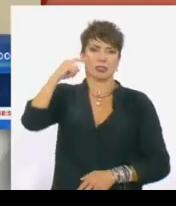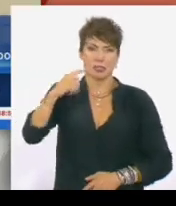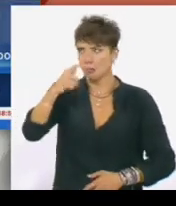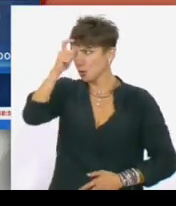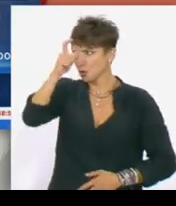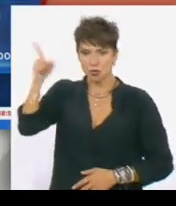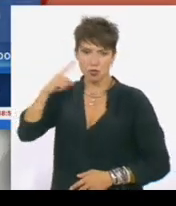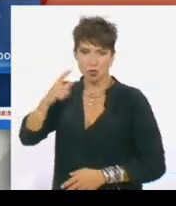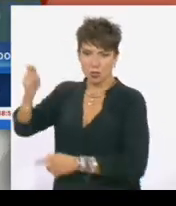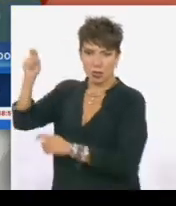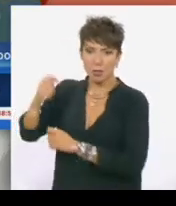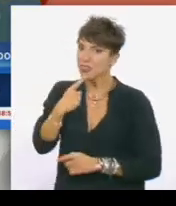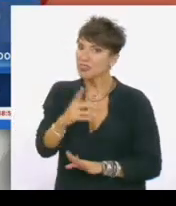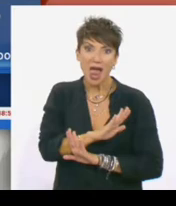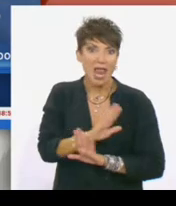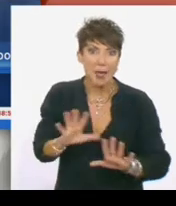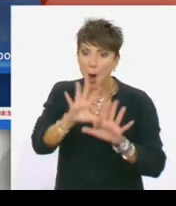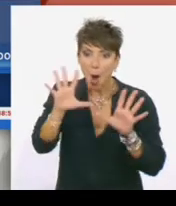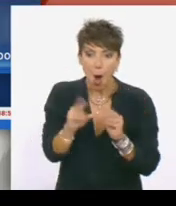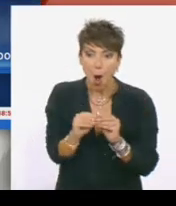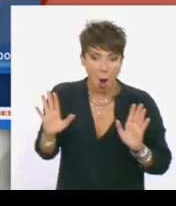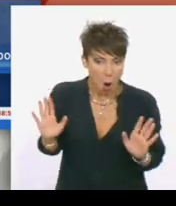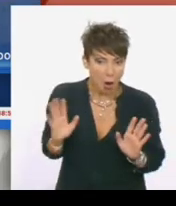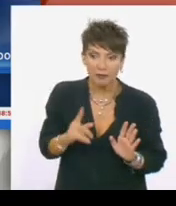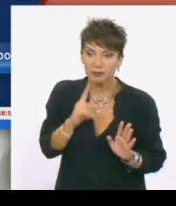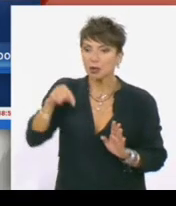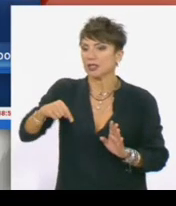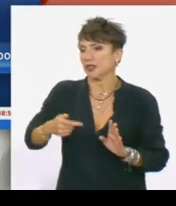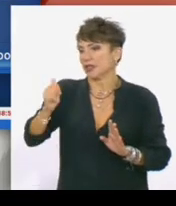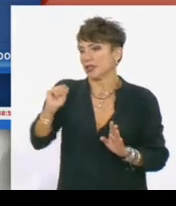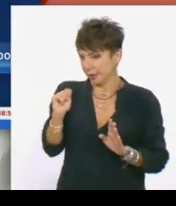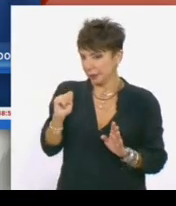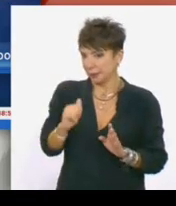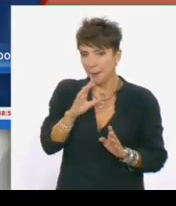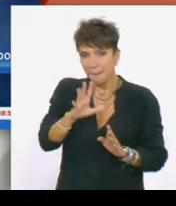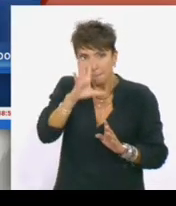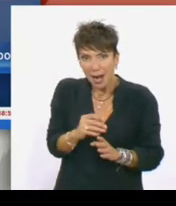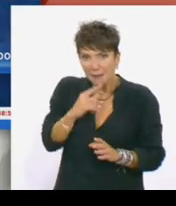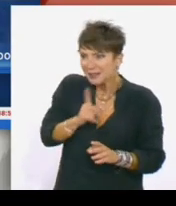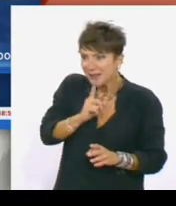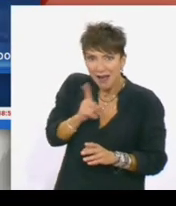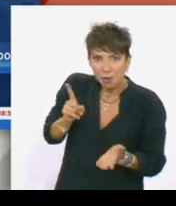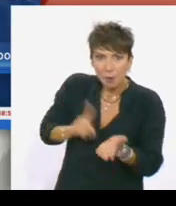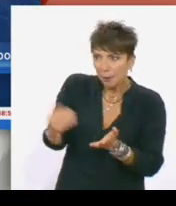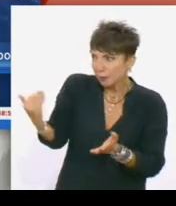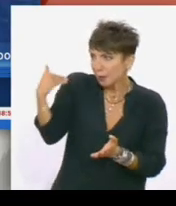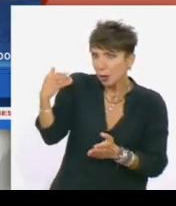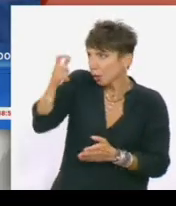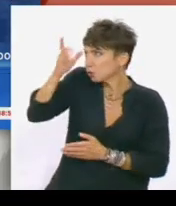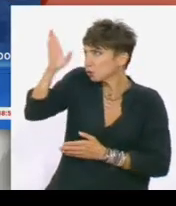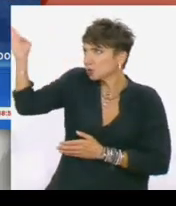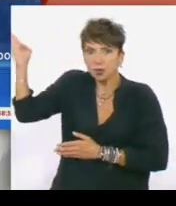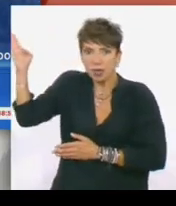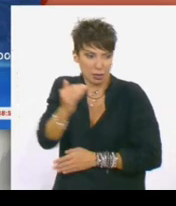Τουρκίας. Δεν είπαμε ότι είναι σημερινό. Κανείς δεν αμφισβείται ότι είναι πραγματικό. Αλλά τι να έχω αντίδραση από την τουρκική πλευρά. Η αντίδραση ήταν